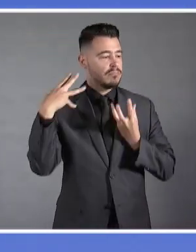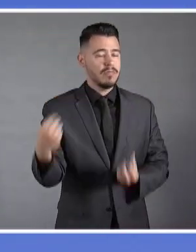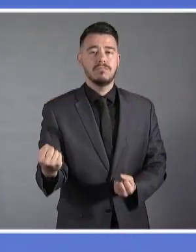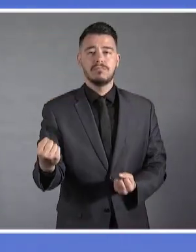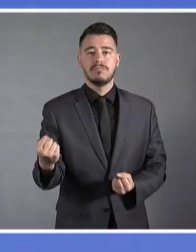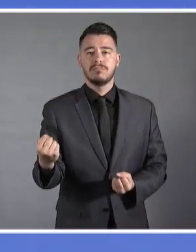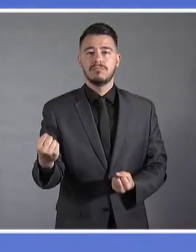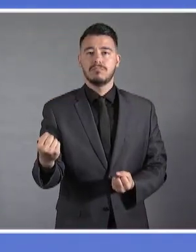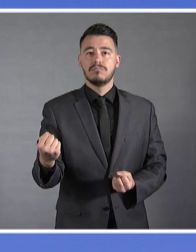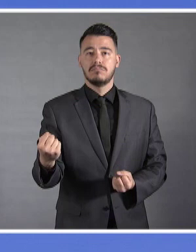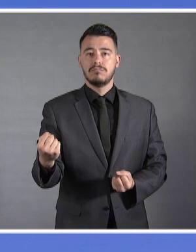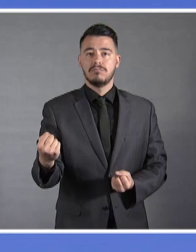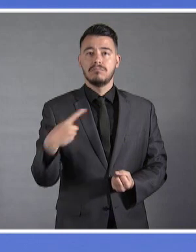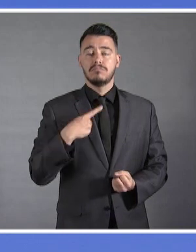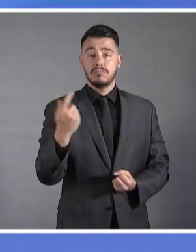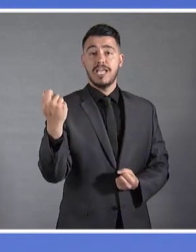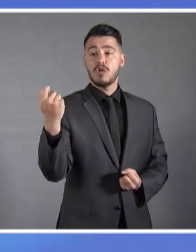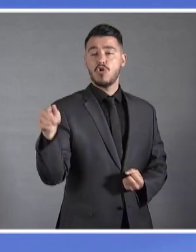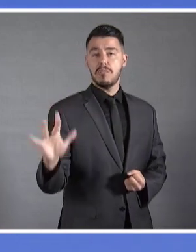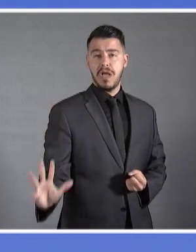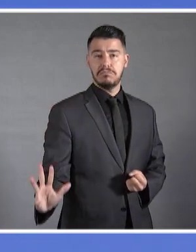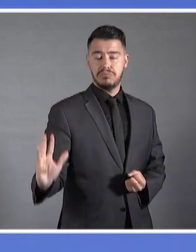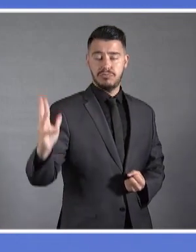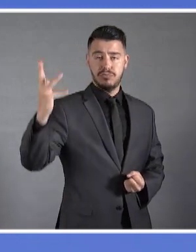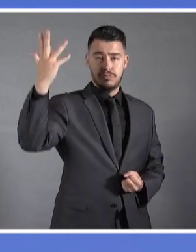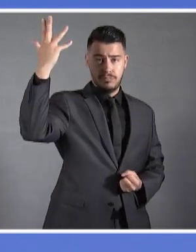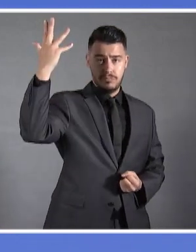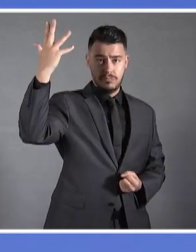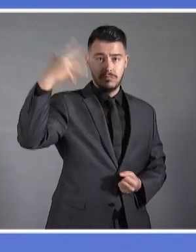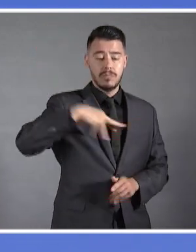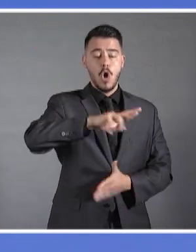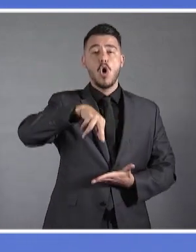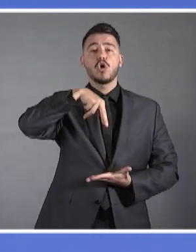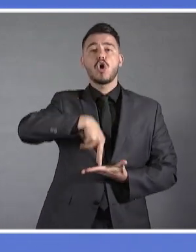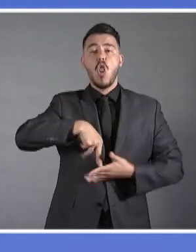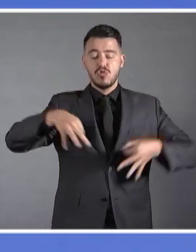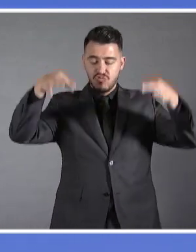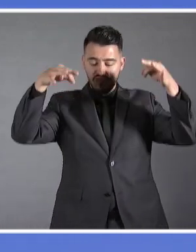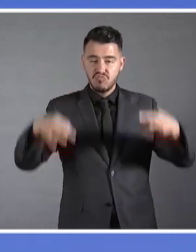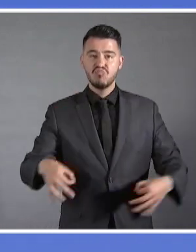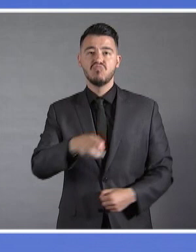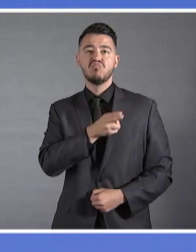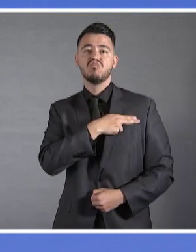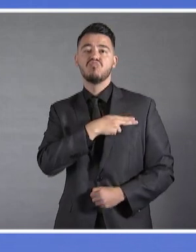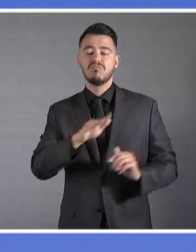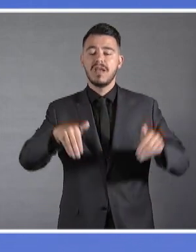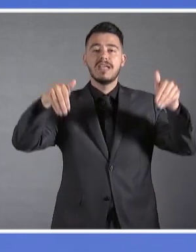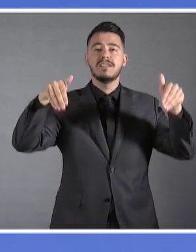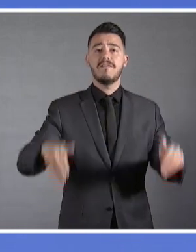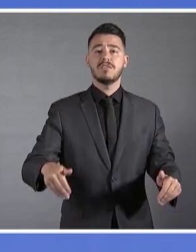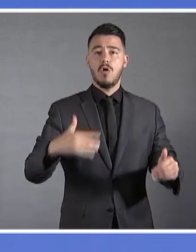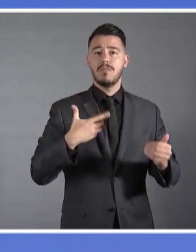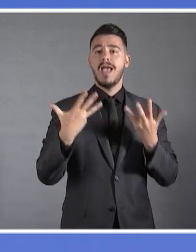ανερχόμενη οικονομία, ένας διεθνής ρόλος κύρους, θεμελιωμένος σε στρατηγικές συνεργασίες και σταθερές